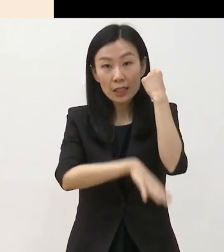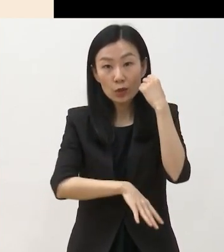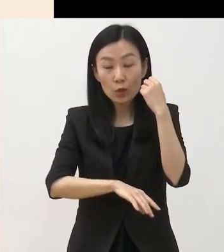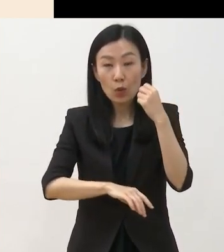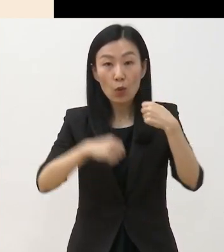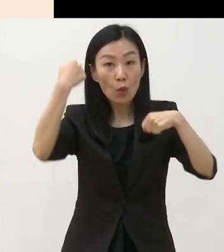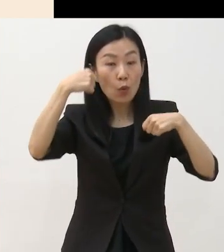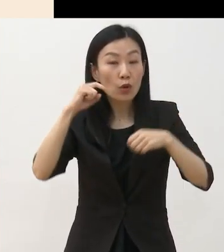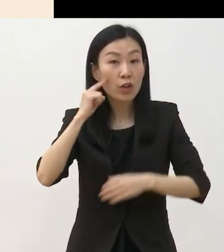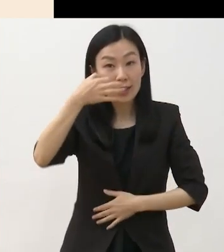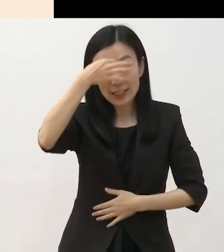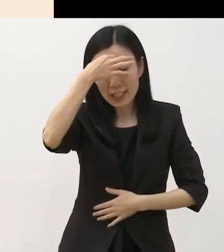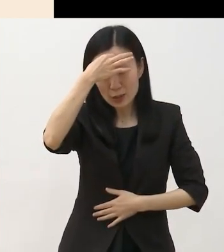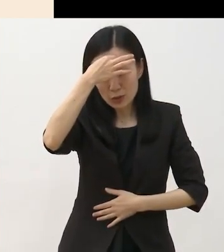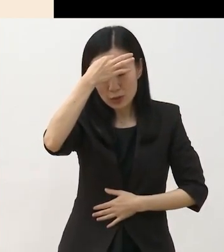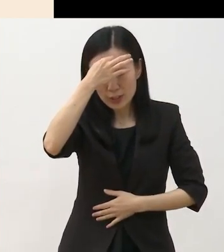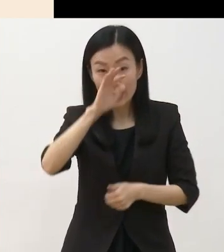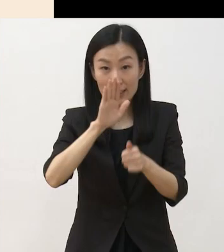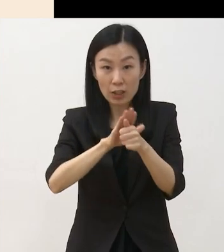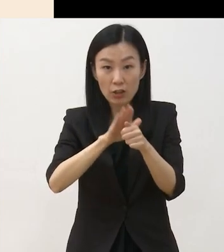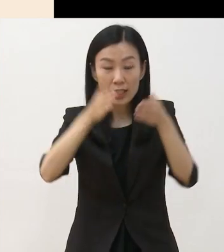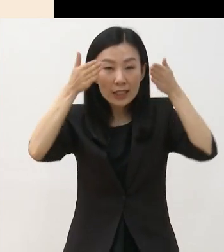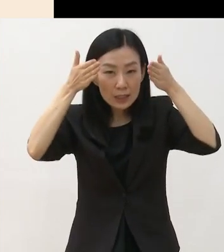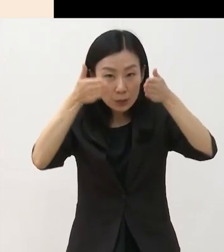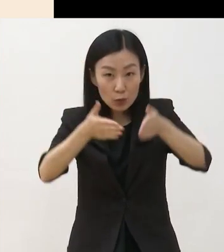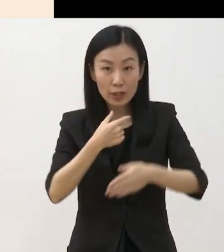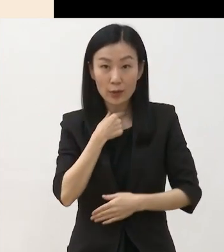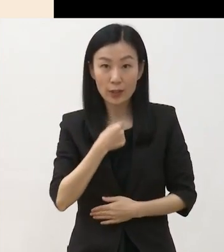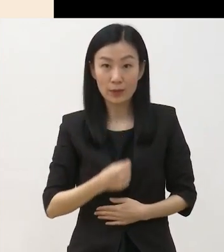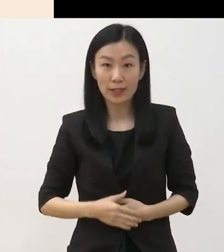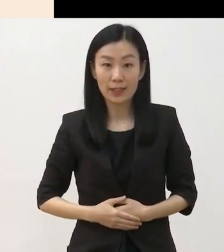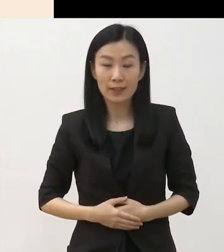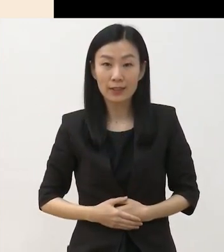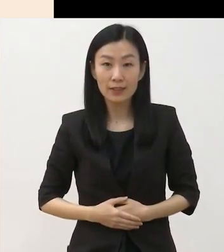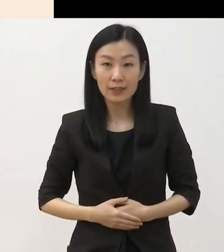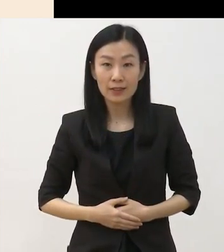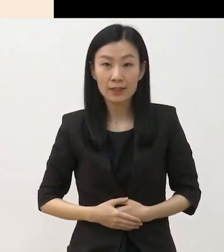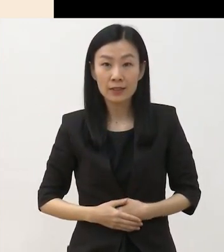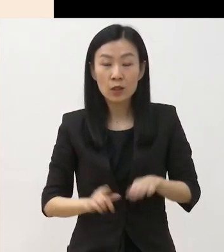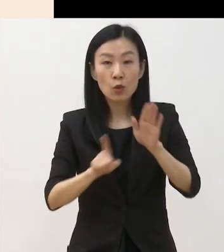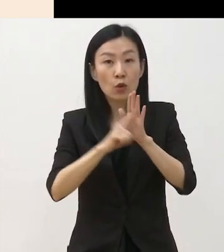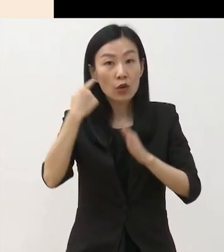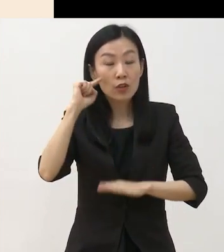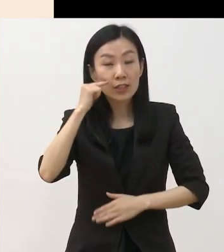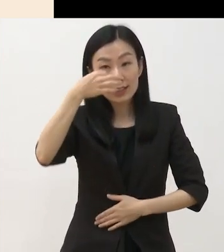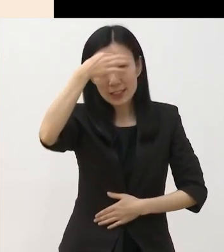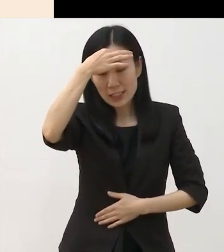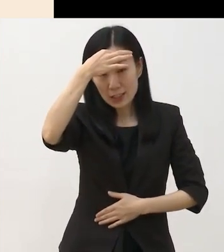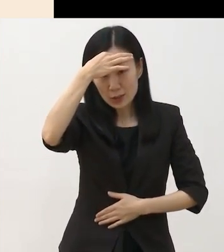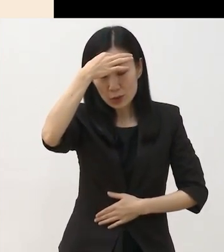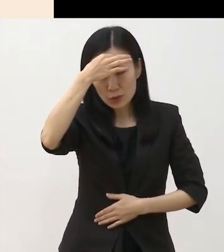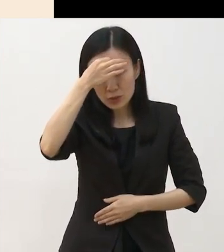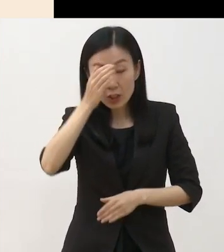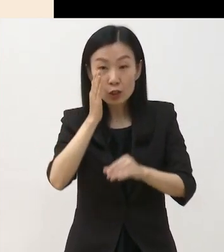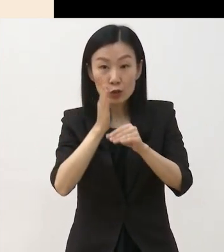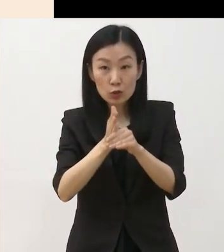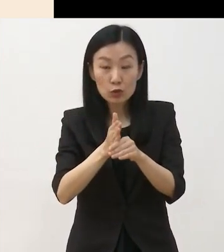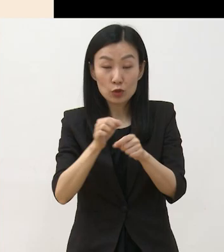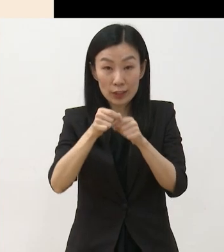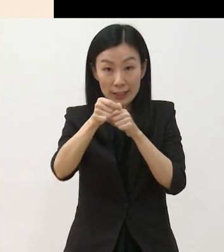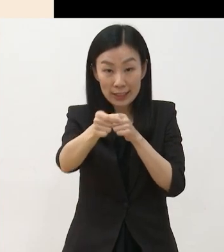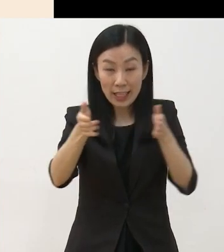창작 활동 지원에 집중하고자 합니다 공연예술 중장기 창작 지원과 공연예술